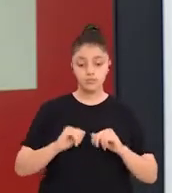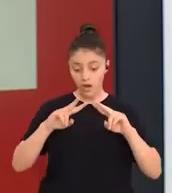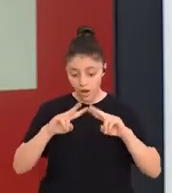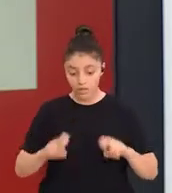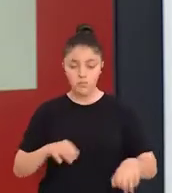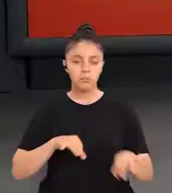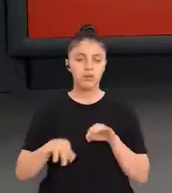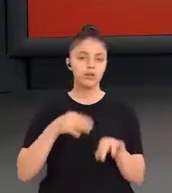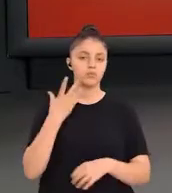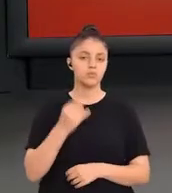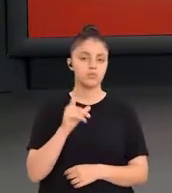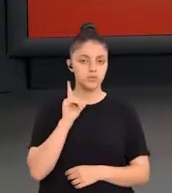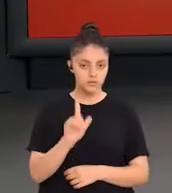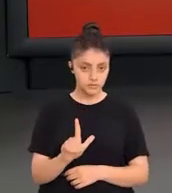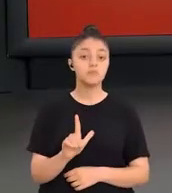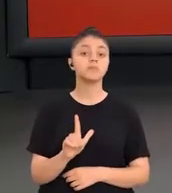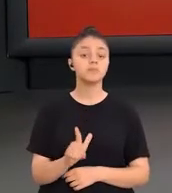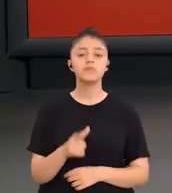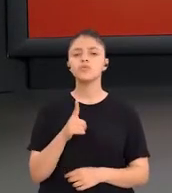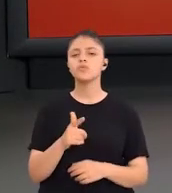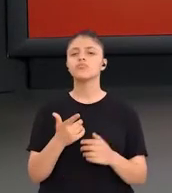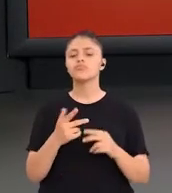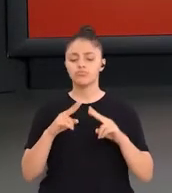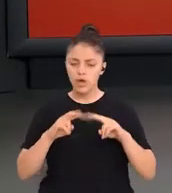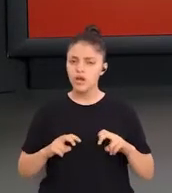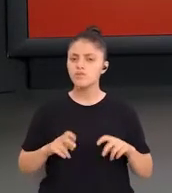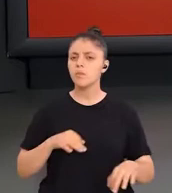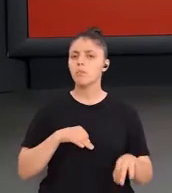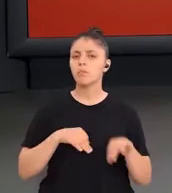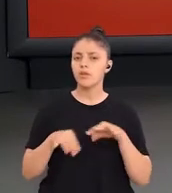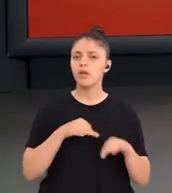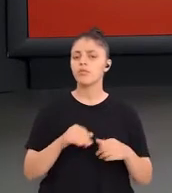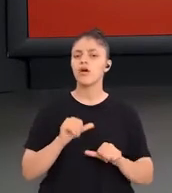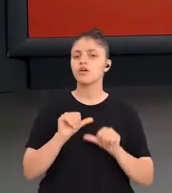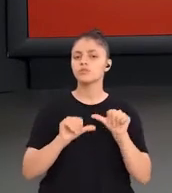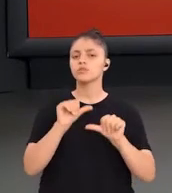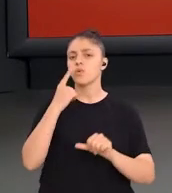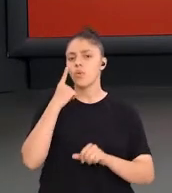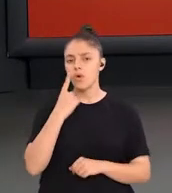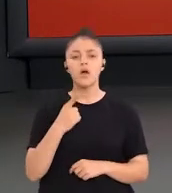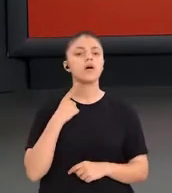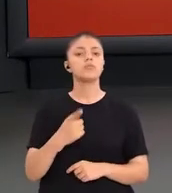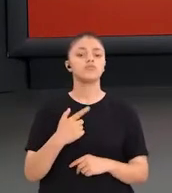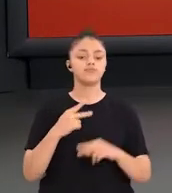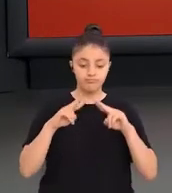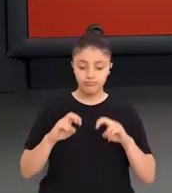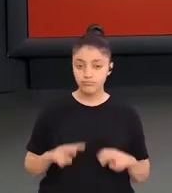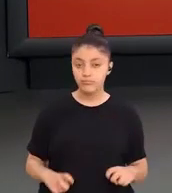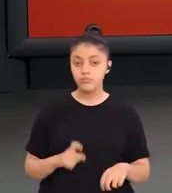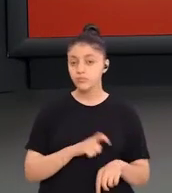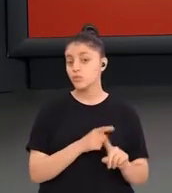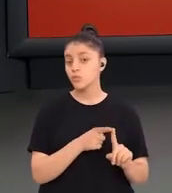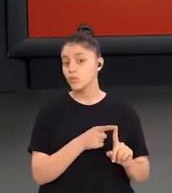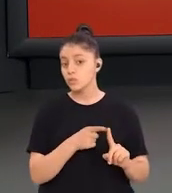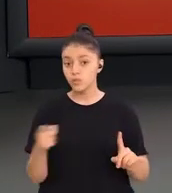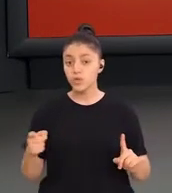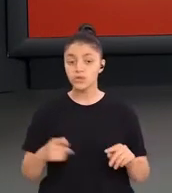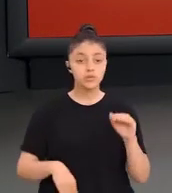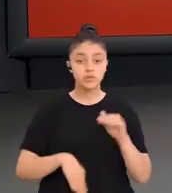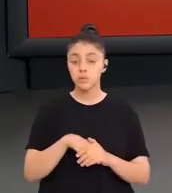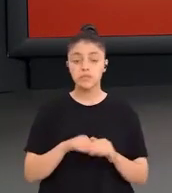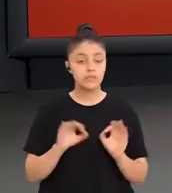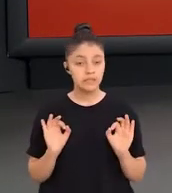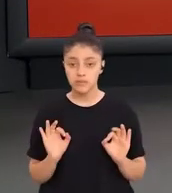yapılması gerekiyor. Özellikle çalışma planı aşamasında bu çalışmaların ne kadar bir süreçte